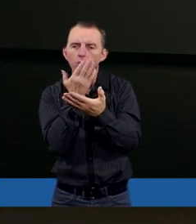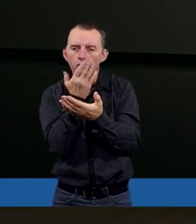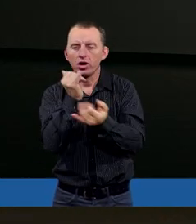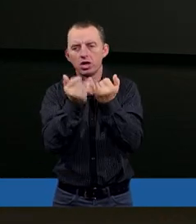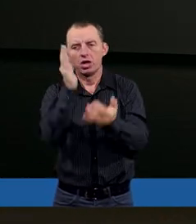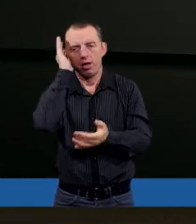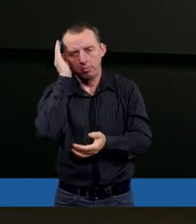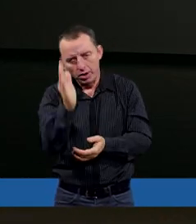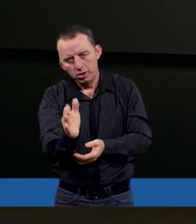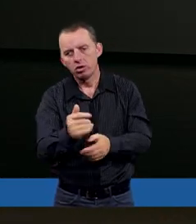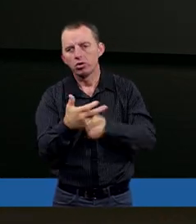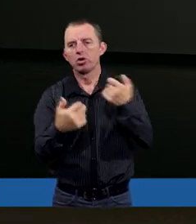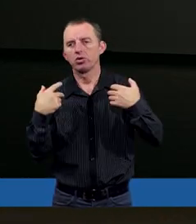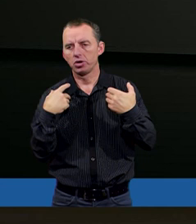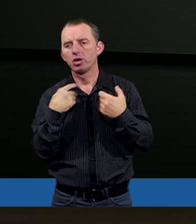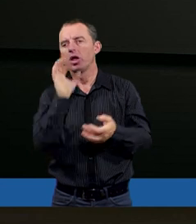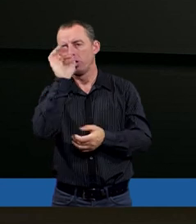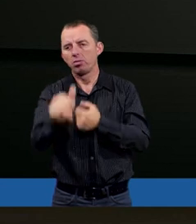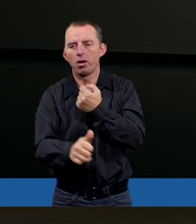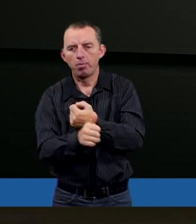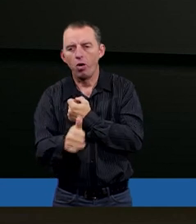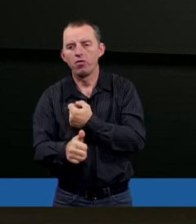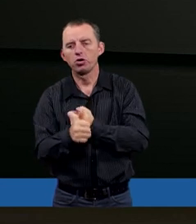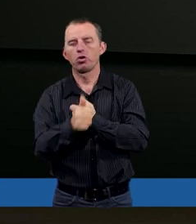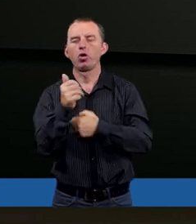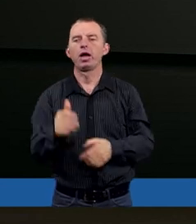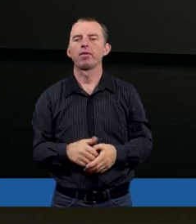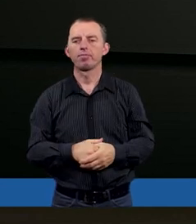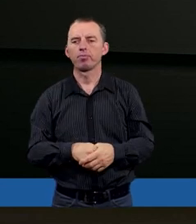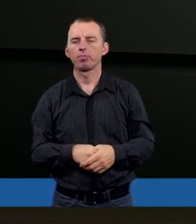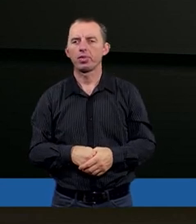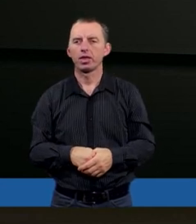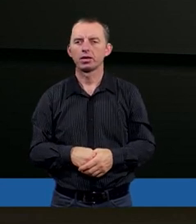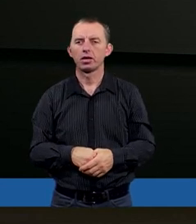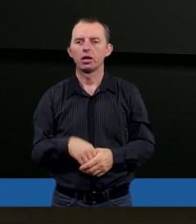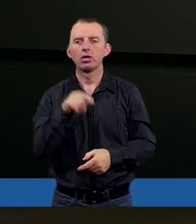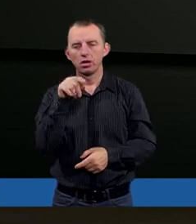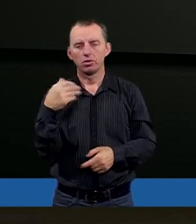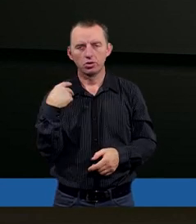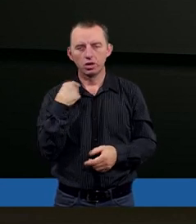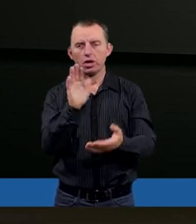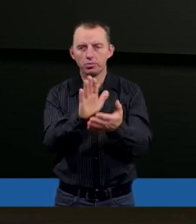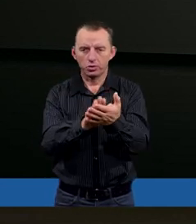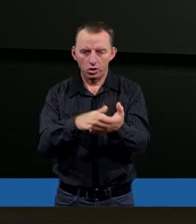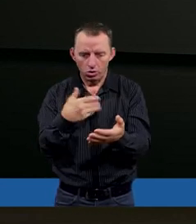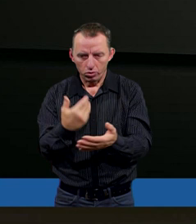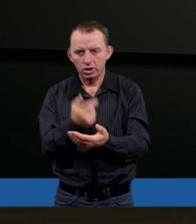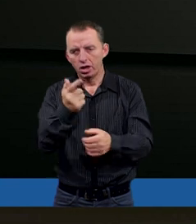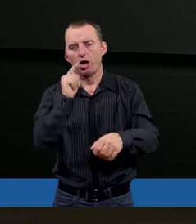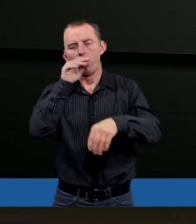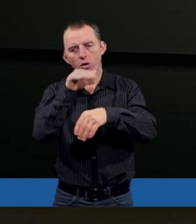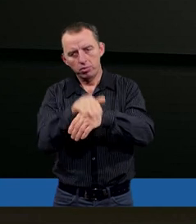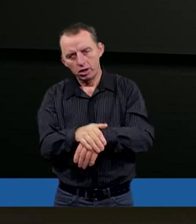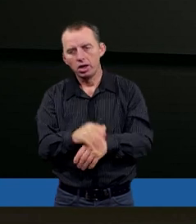będą przestrzegali, to będzie im się dobrze powodziło. I to jest jeden z przykładów tych obietnic,